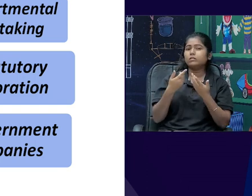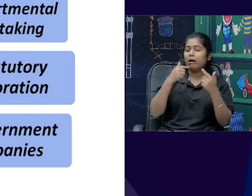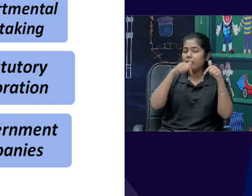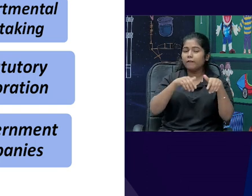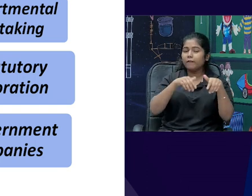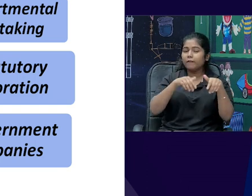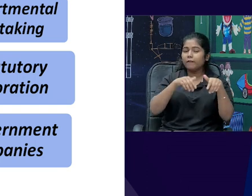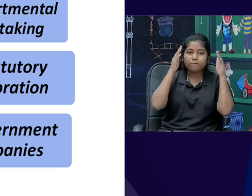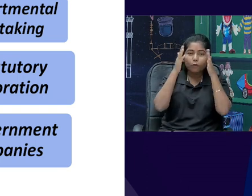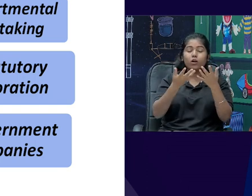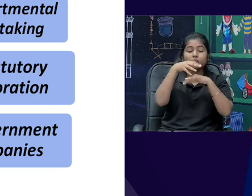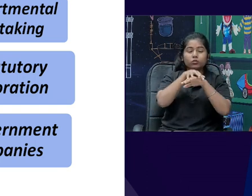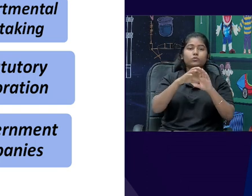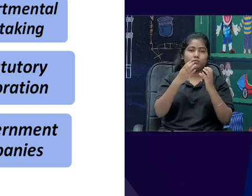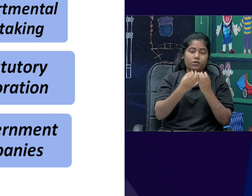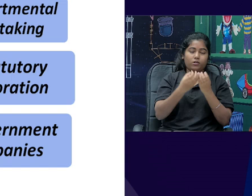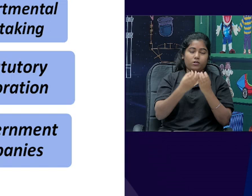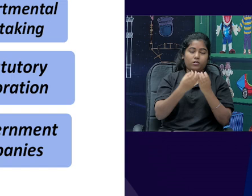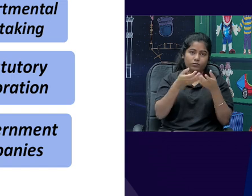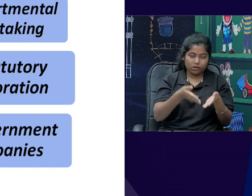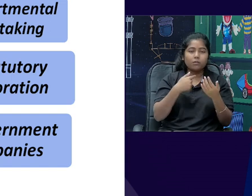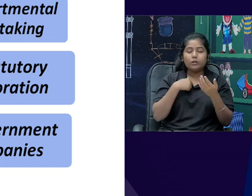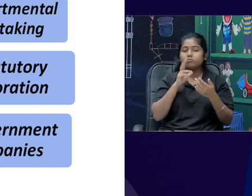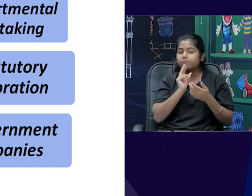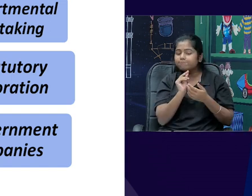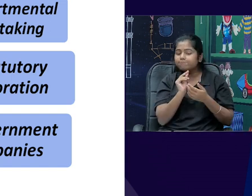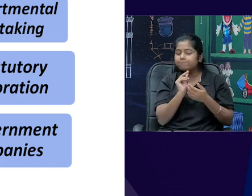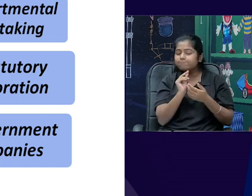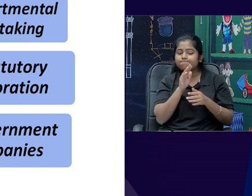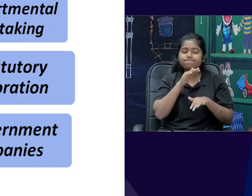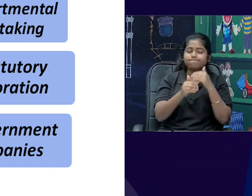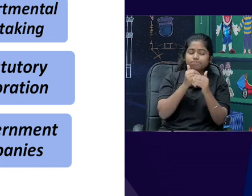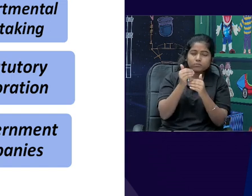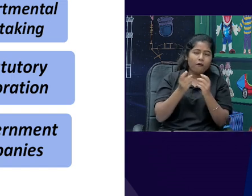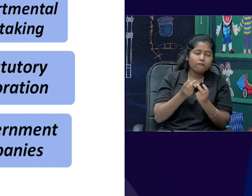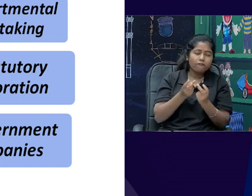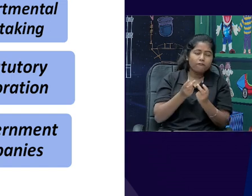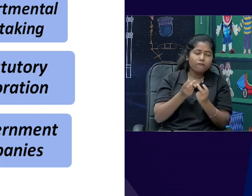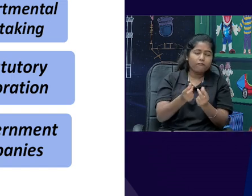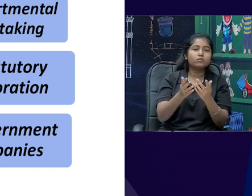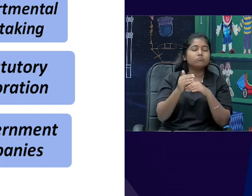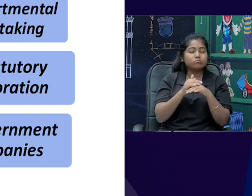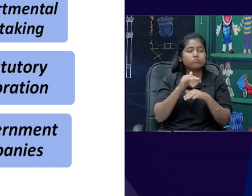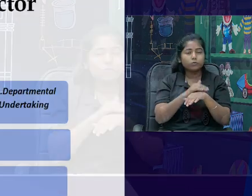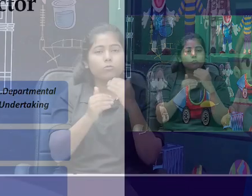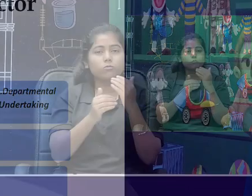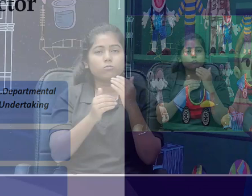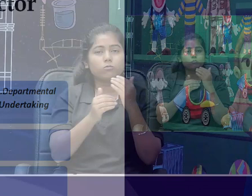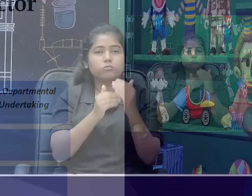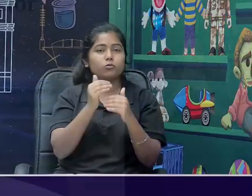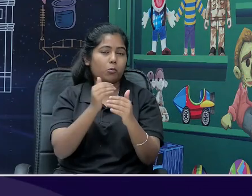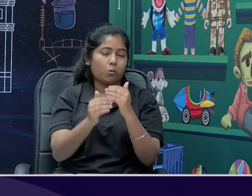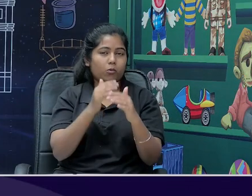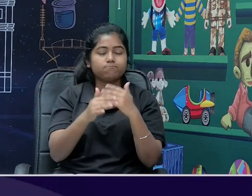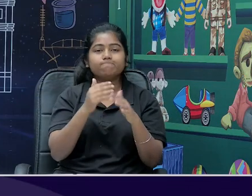है, तो हम थोड़ा pace अपना slow रख कर, और बच्चों को easily comprehend हो जाए, तो थोड़ा सा हम उन